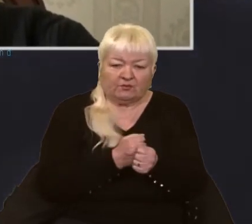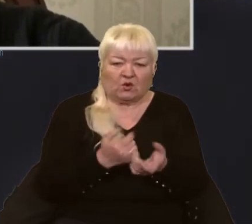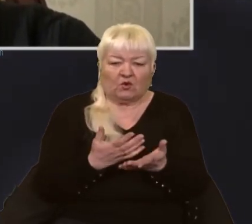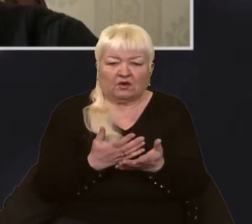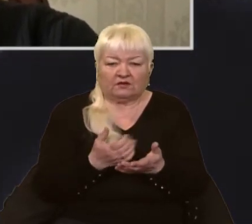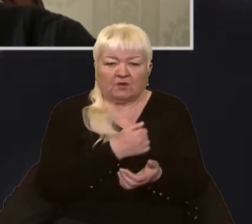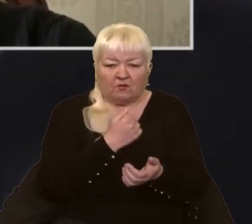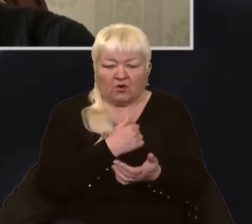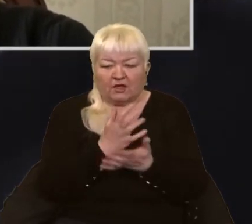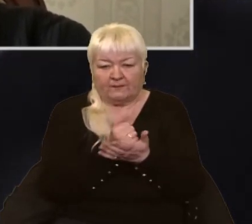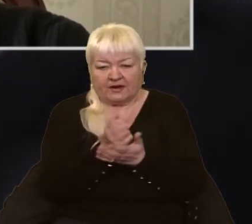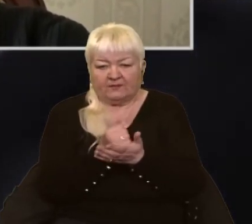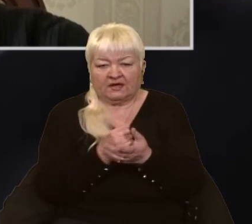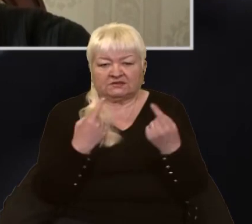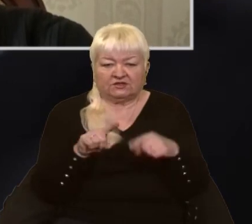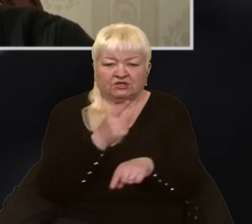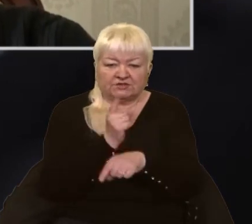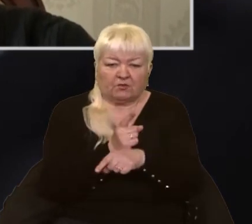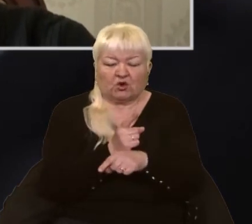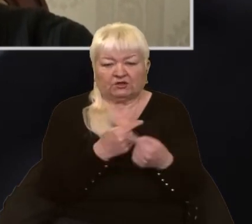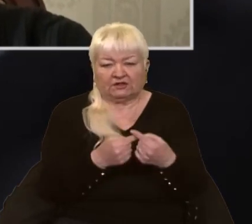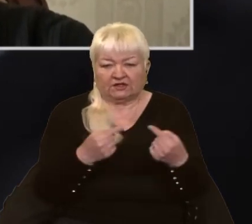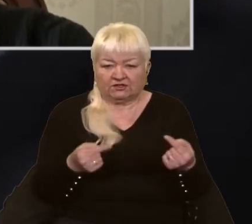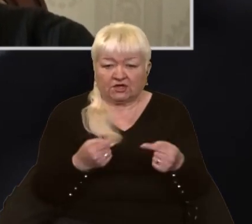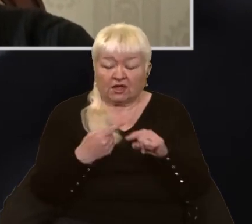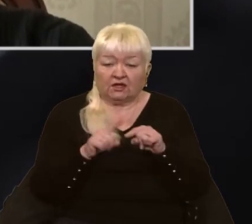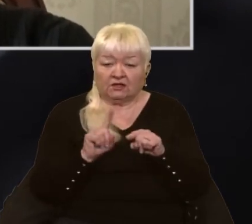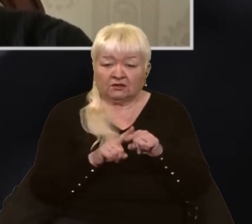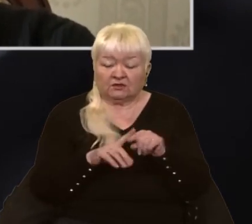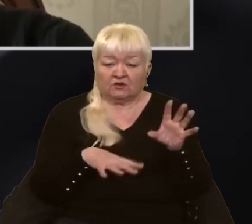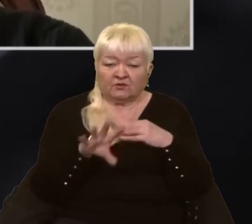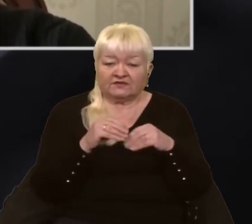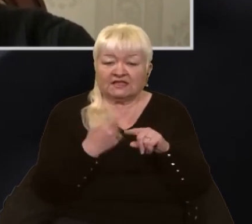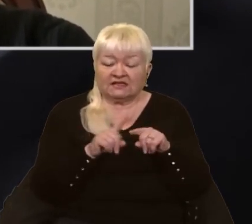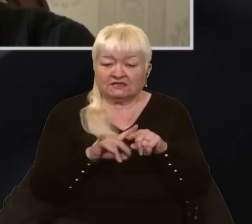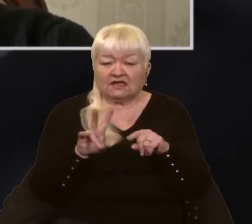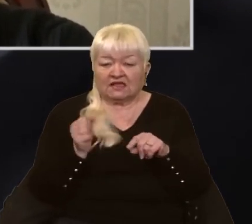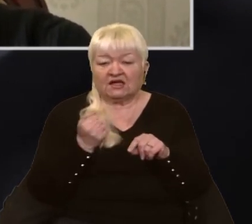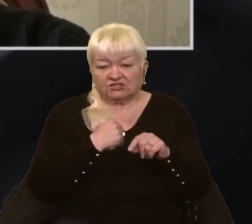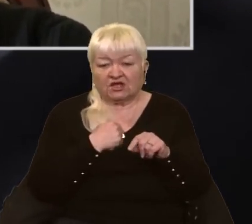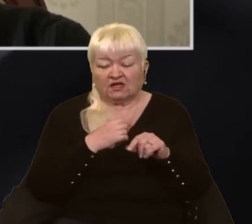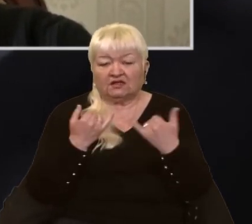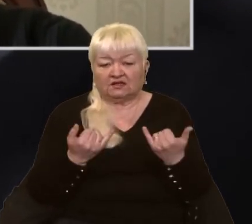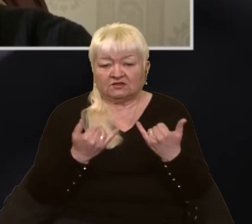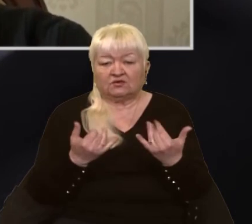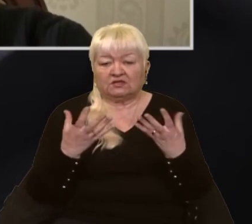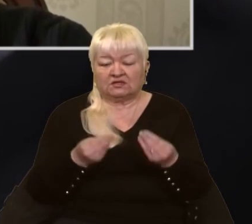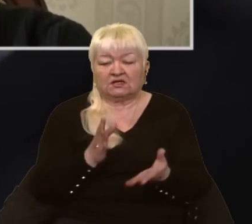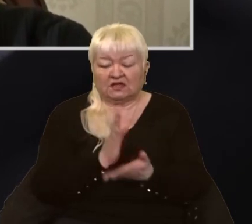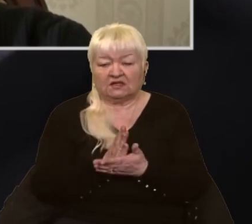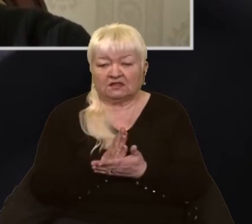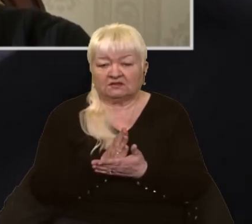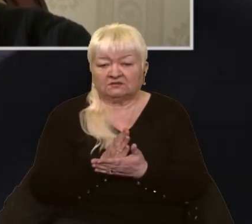боєприпасів і інших заборонених речей. Тому все це, на превеликий жаль, на сьогоднішній день є